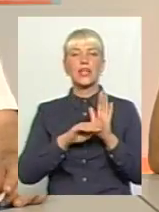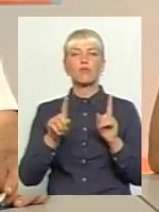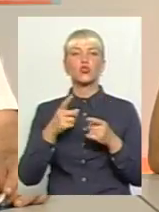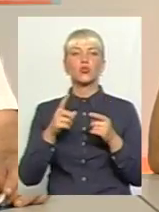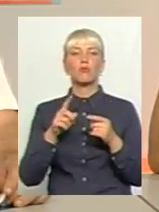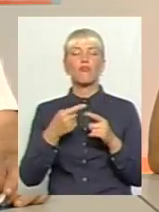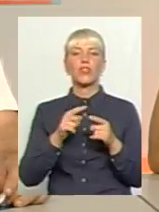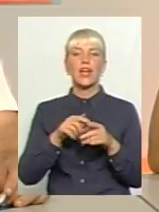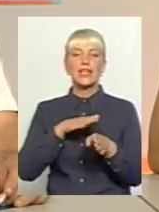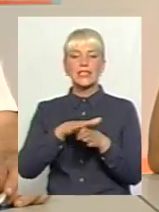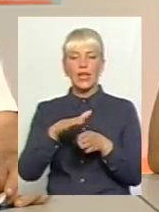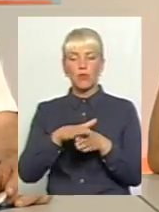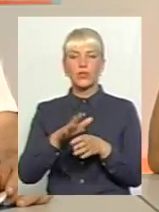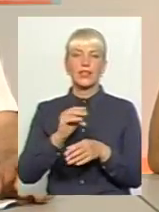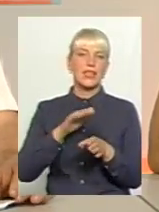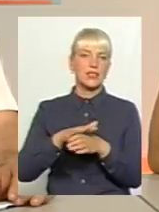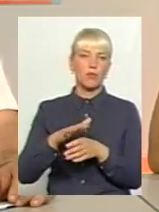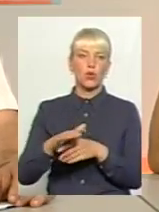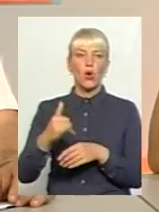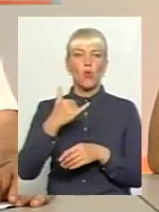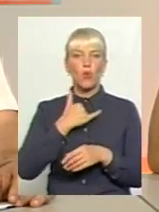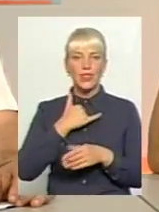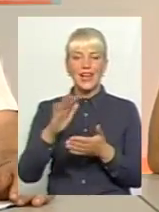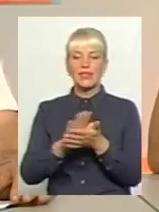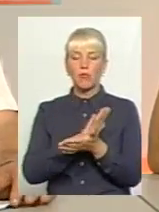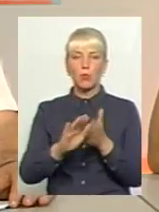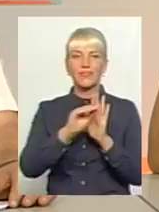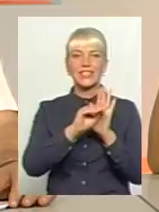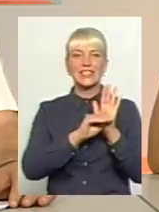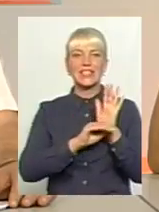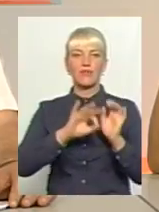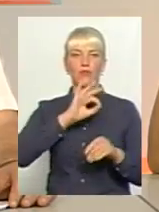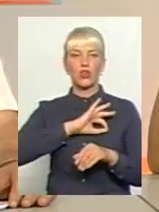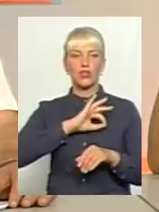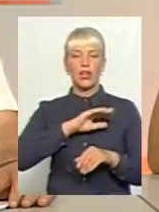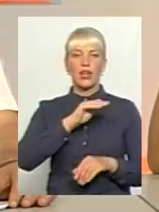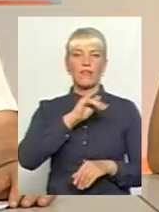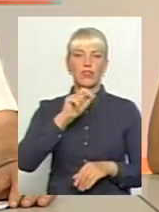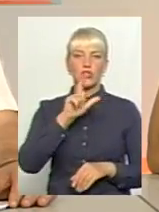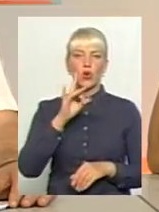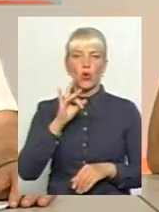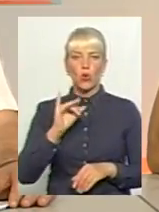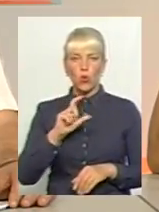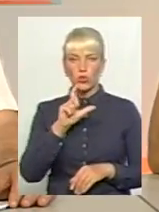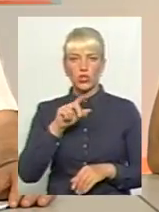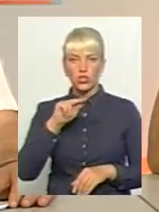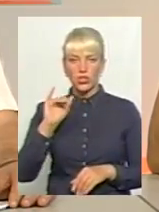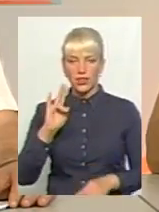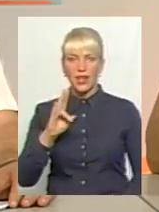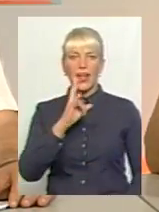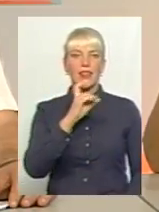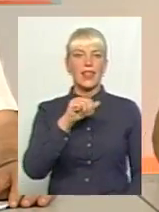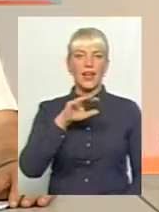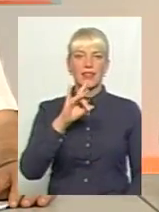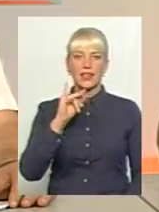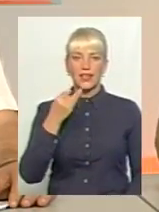заповняється, заповняється. У нас для промивки системи використовується фізрочин натрія хлора. І